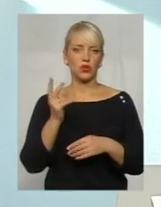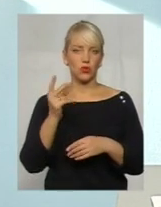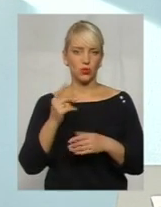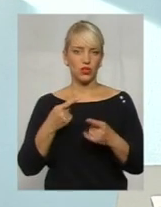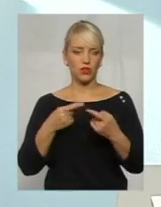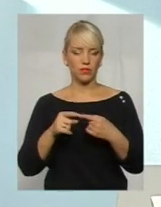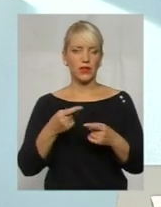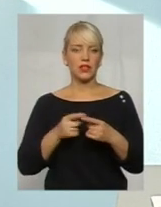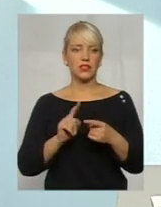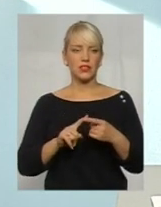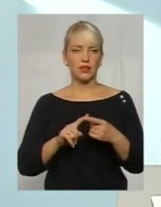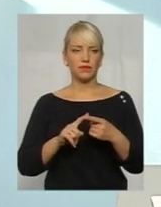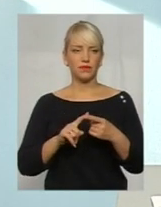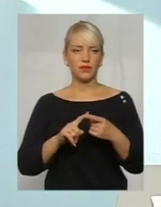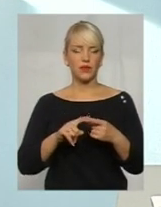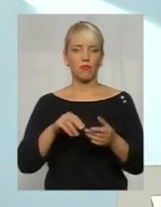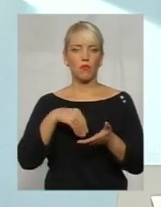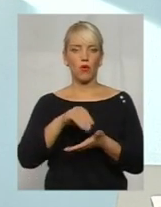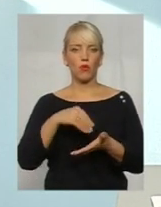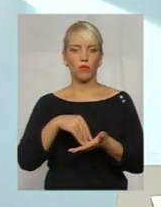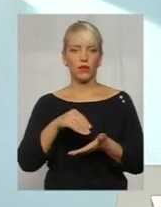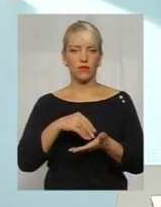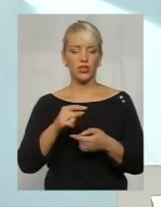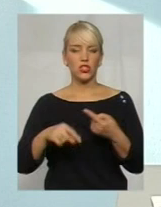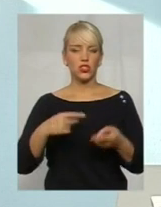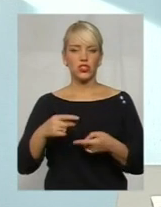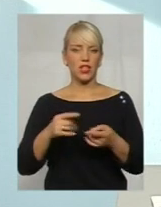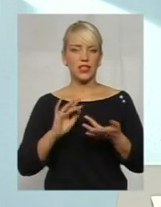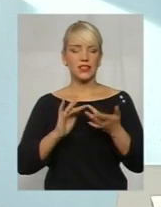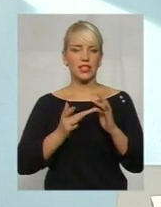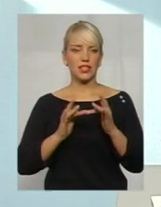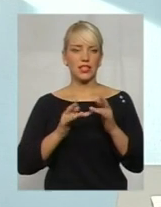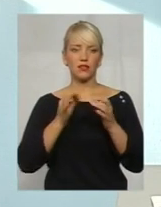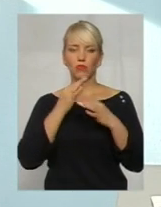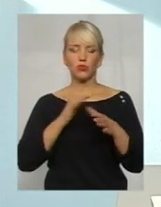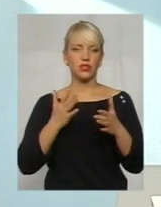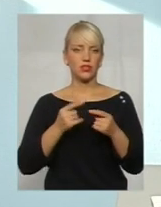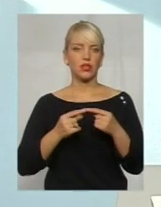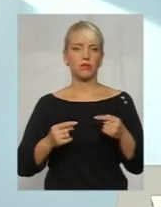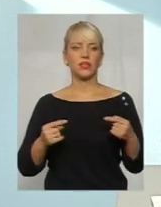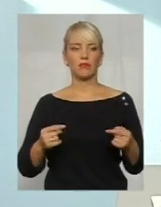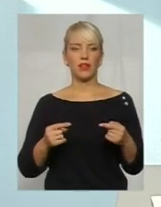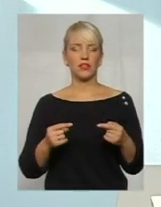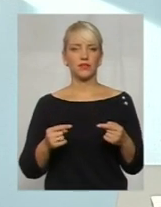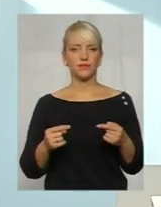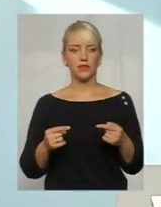покупівлі через мережу інтернет будь-яких предметів, речей,